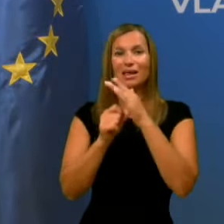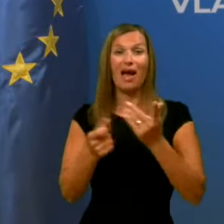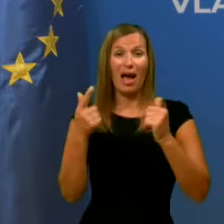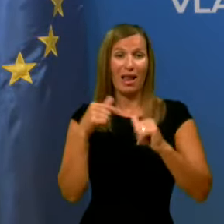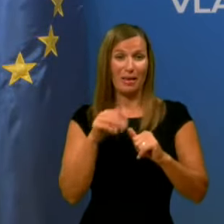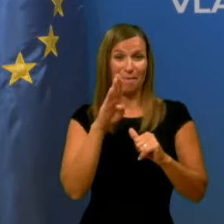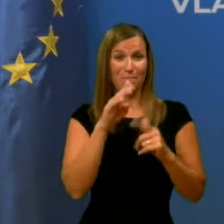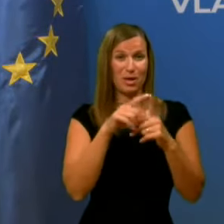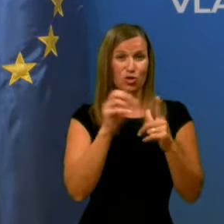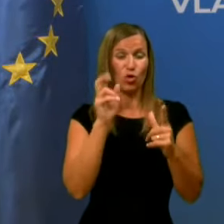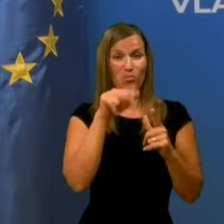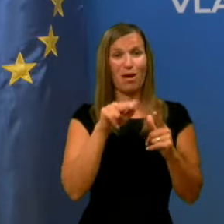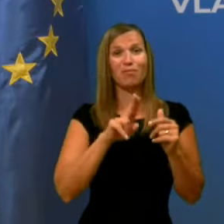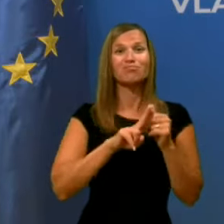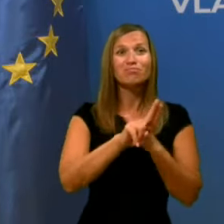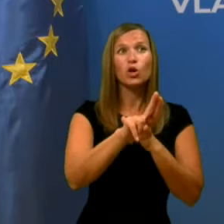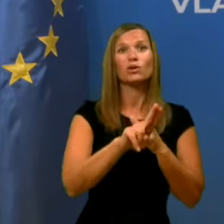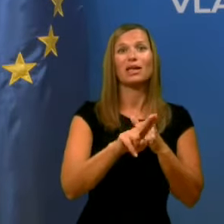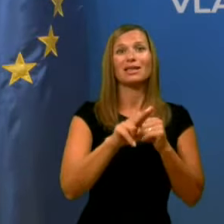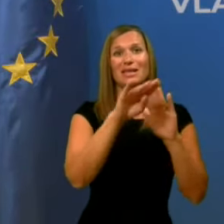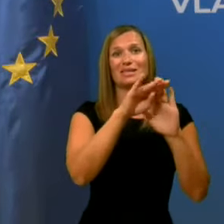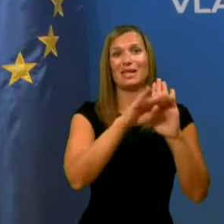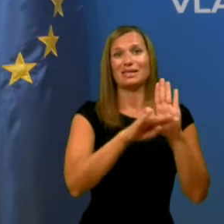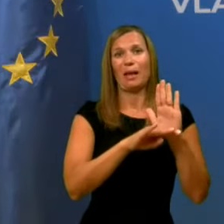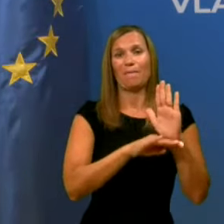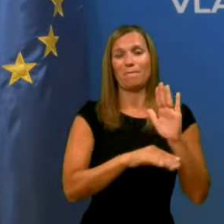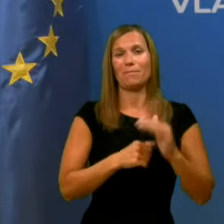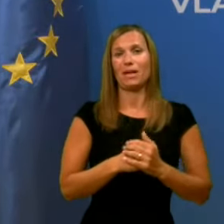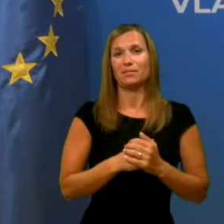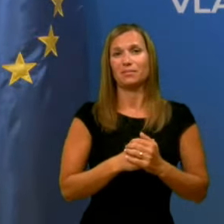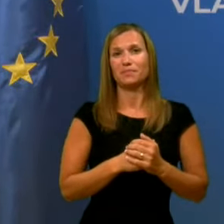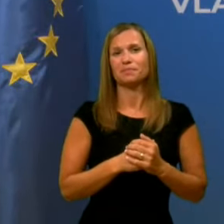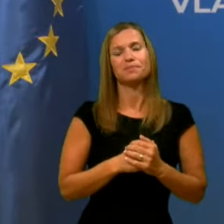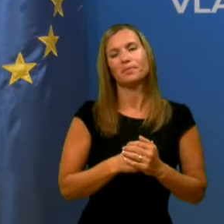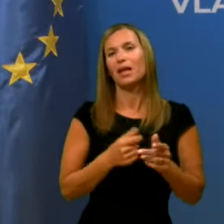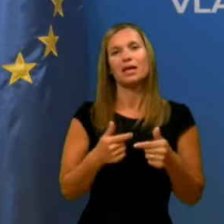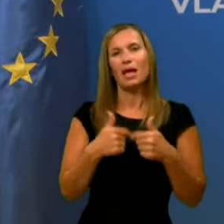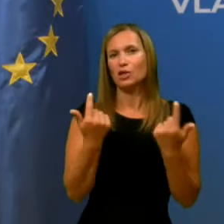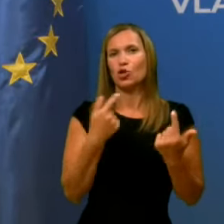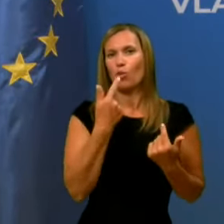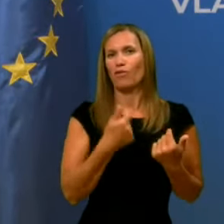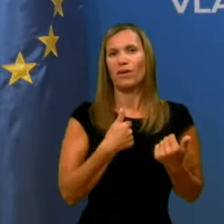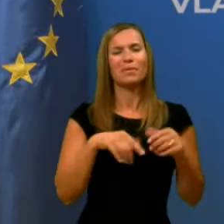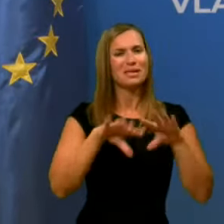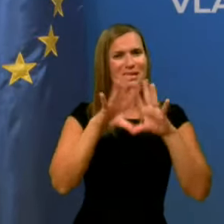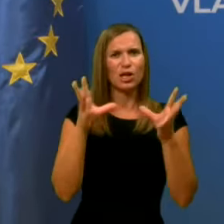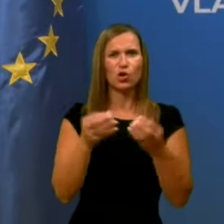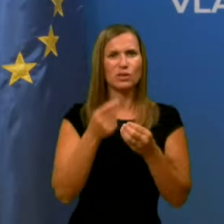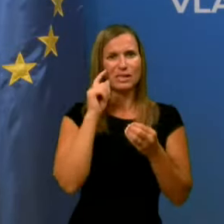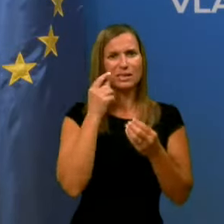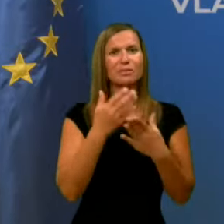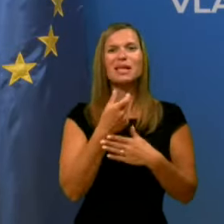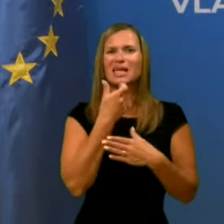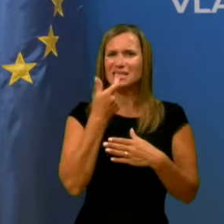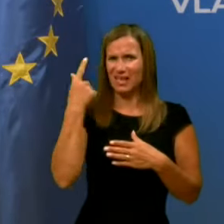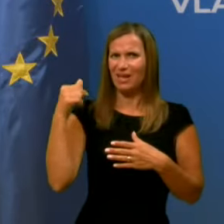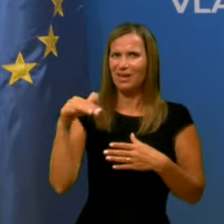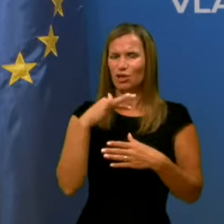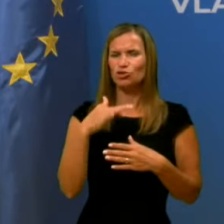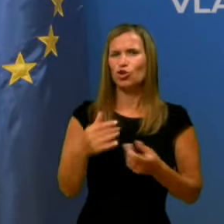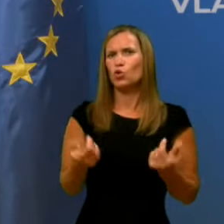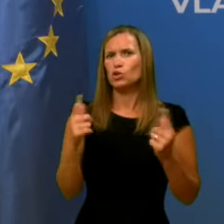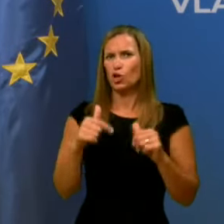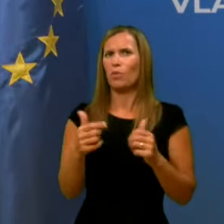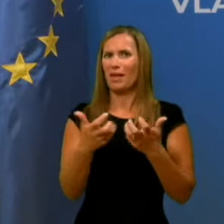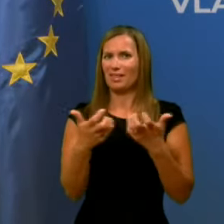seznam v tej konkretni smeri? Jasno povem, da je celostna skrb za starejše in pa odzivan trg